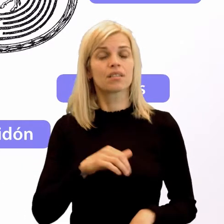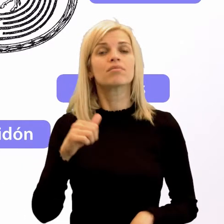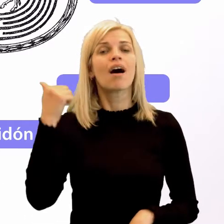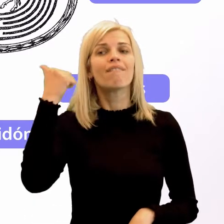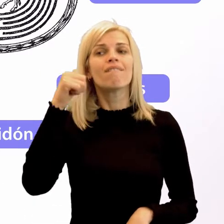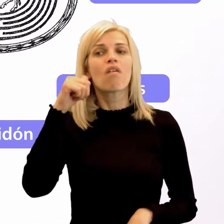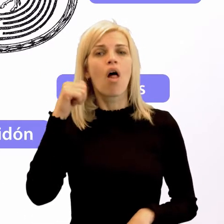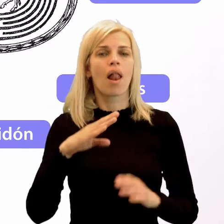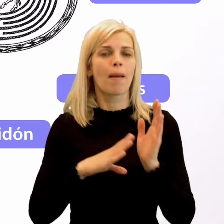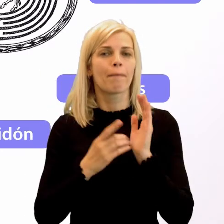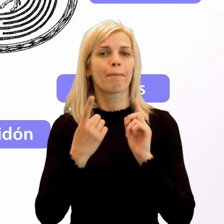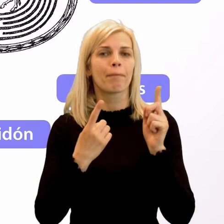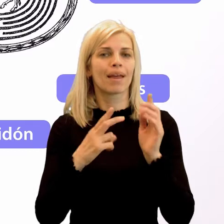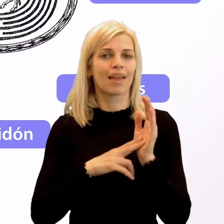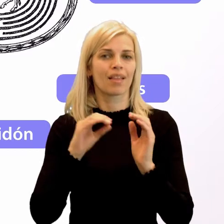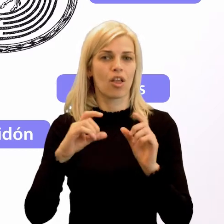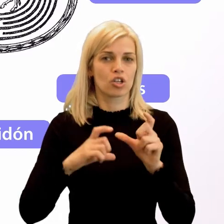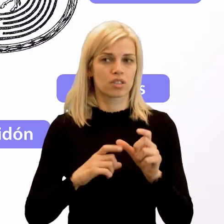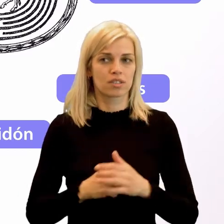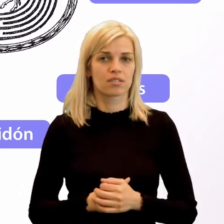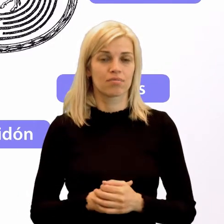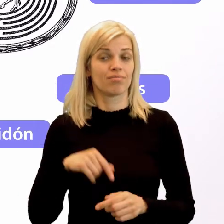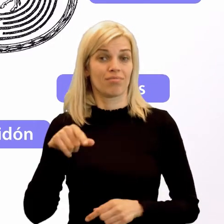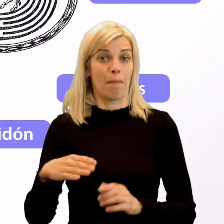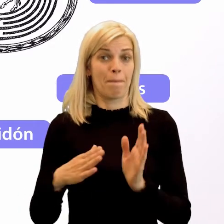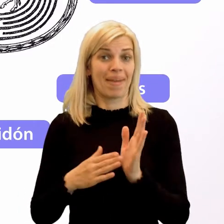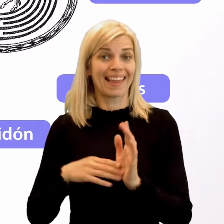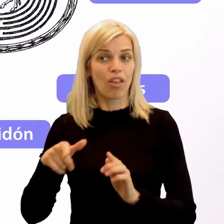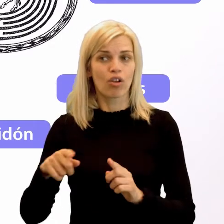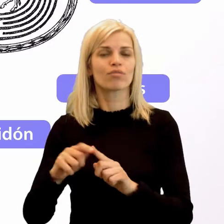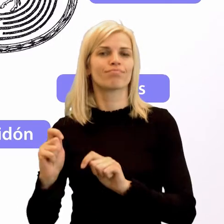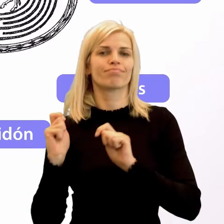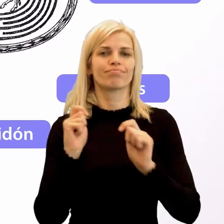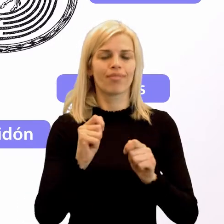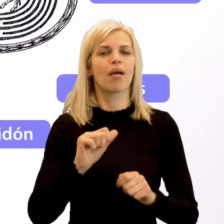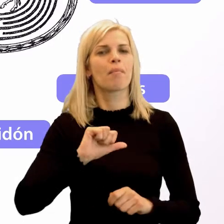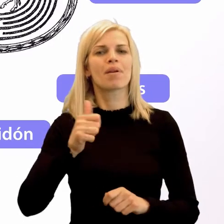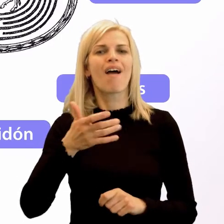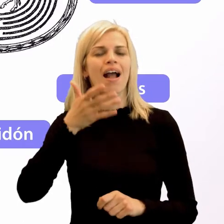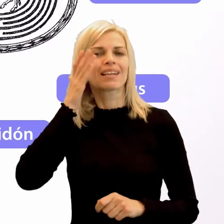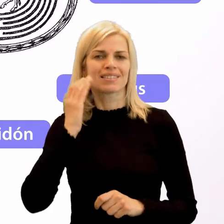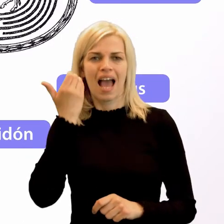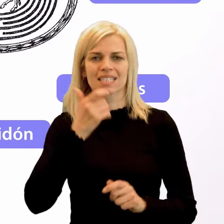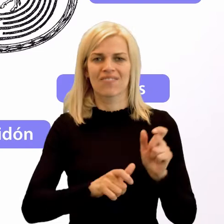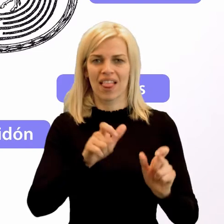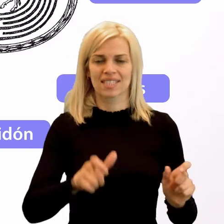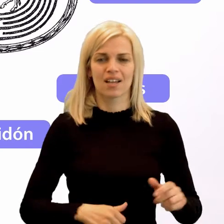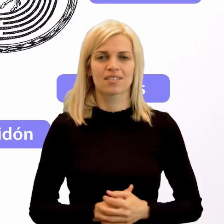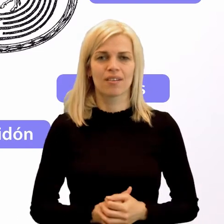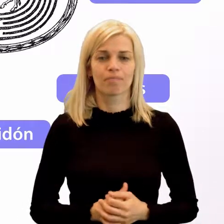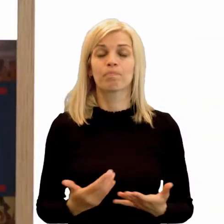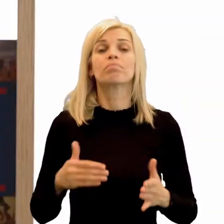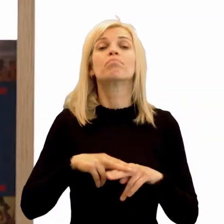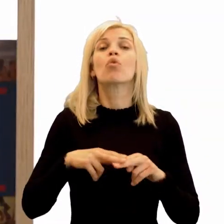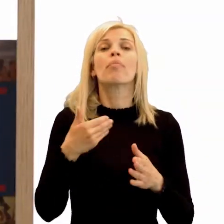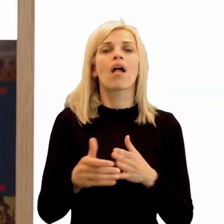nazýval Mínos. Práve po Bajnom Mínovi bola povenovaná prvá grecká civilizácia. Čo sa však udialo ďalej?